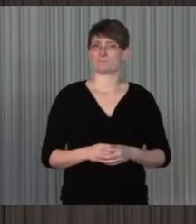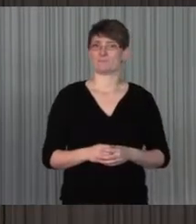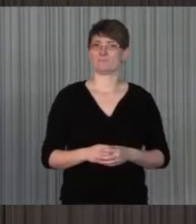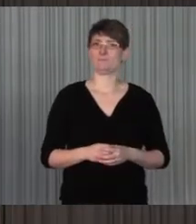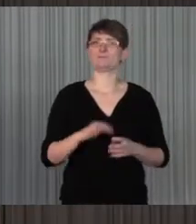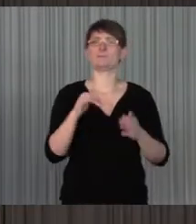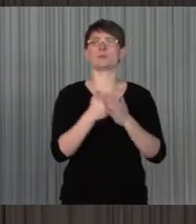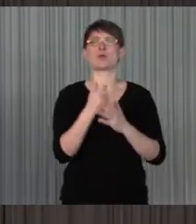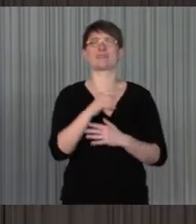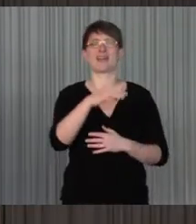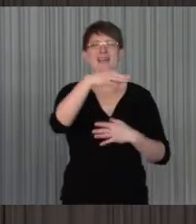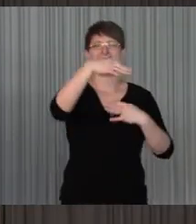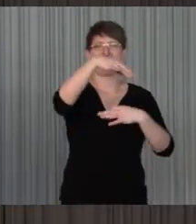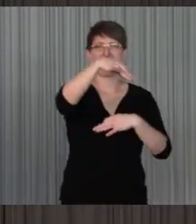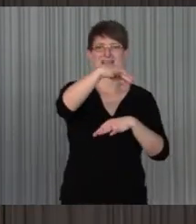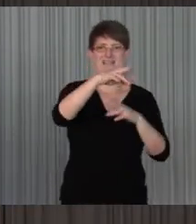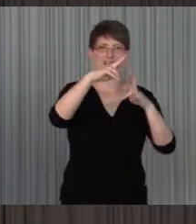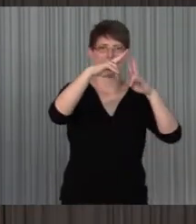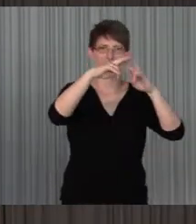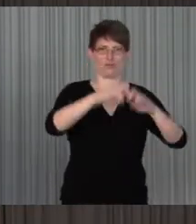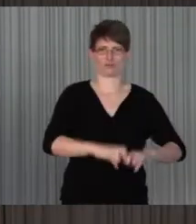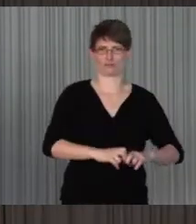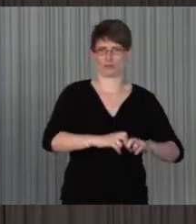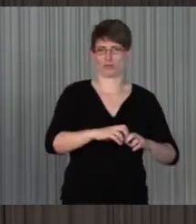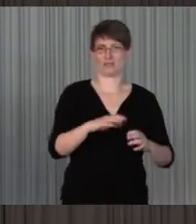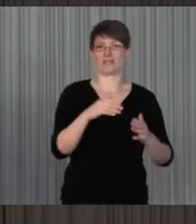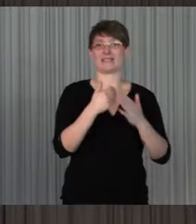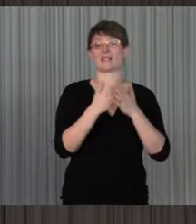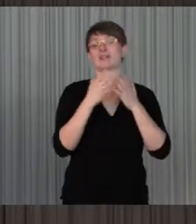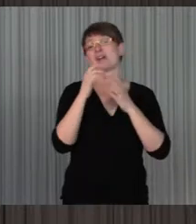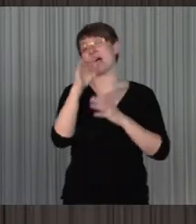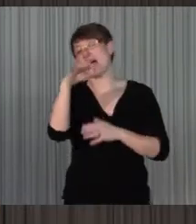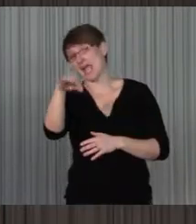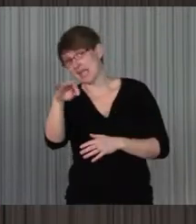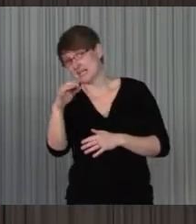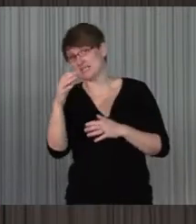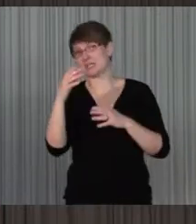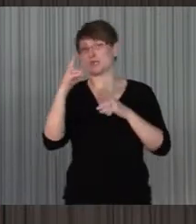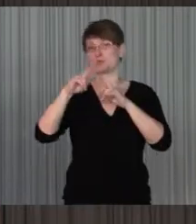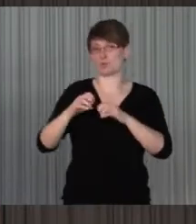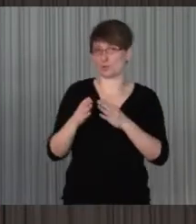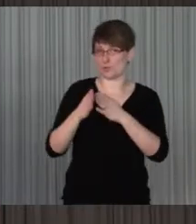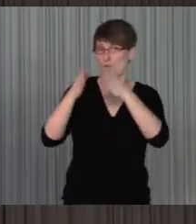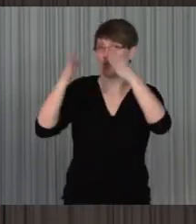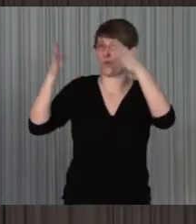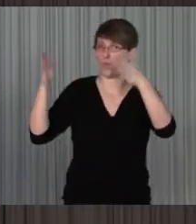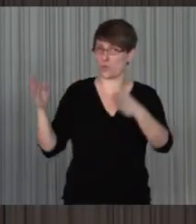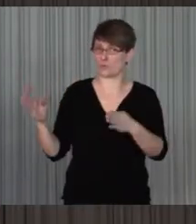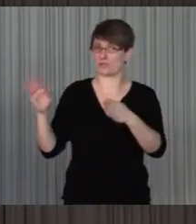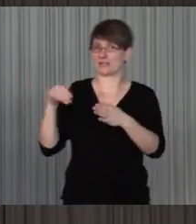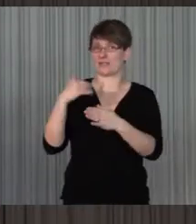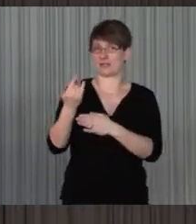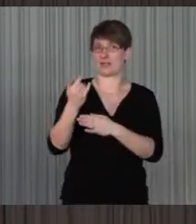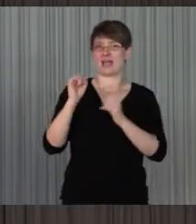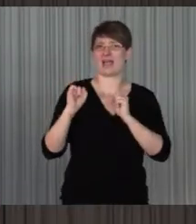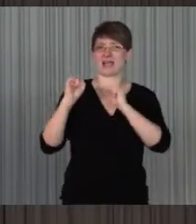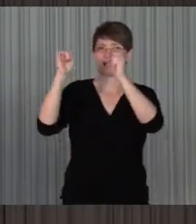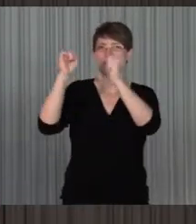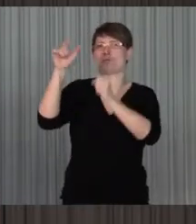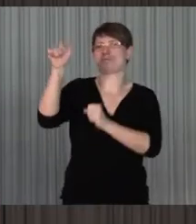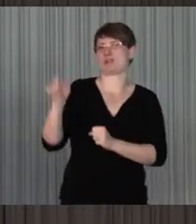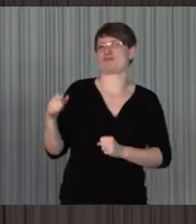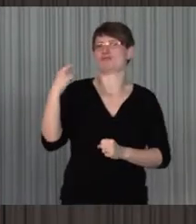oder weniger auf Einzelstudien angewiesen, die einzige größere Studie dazu, die es gibt, ist die Studie der Erkrankung